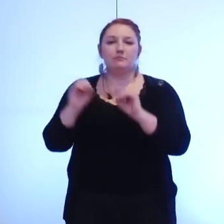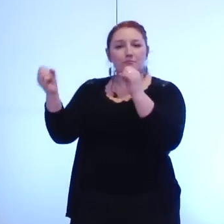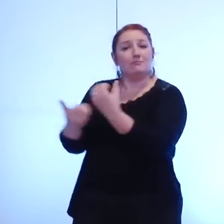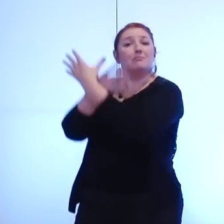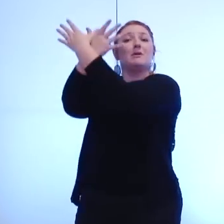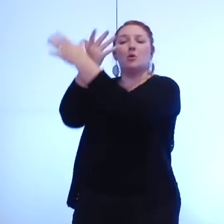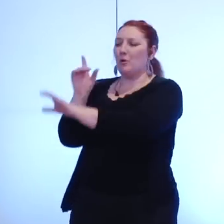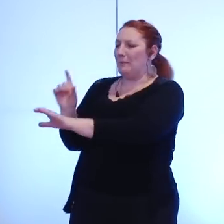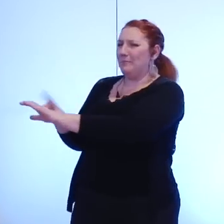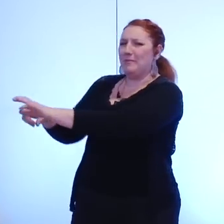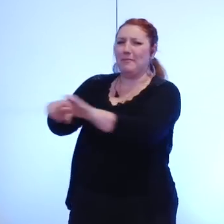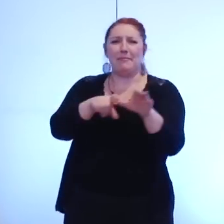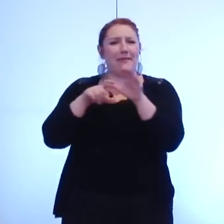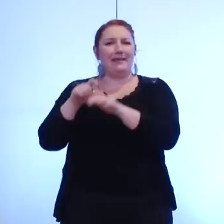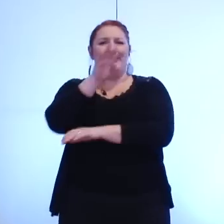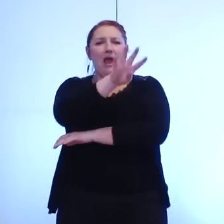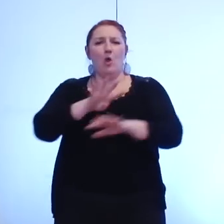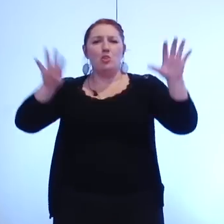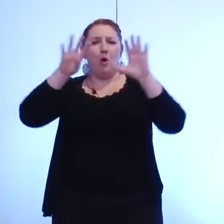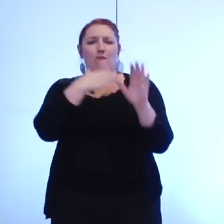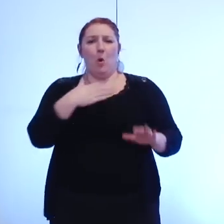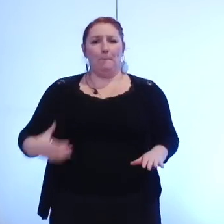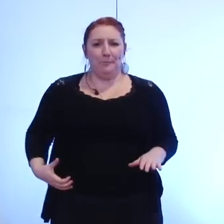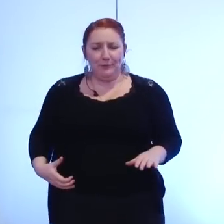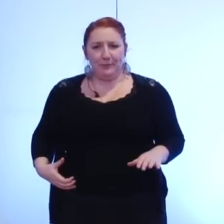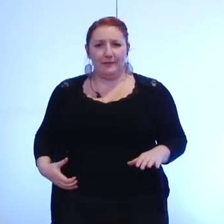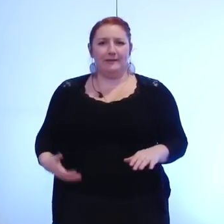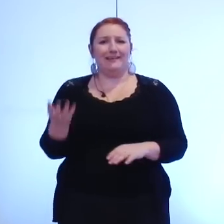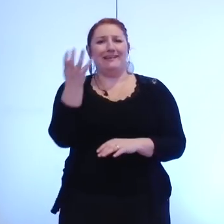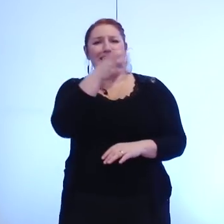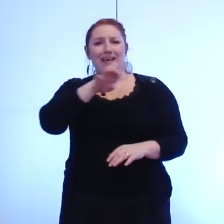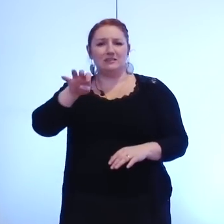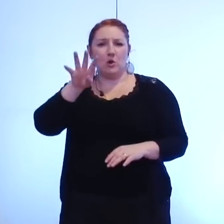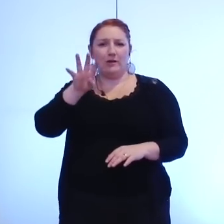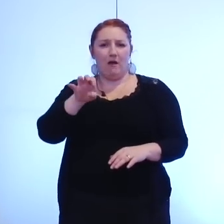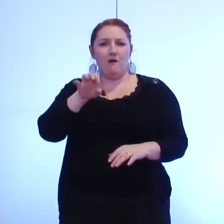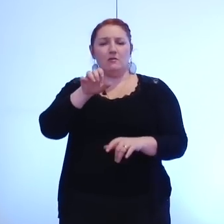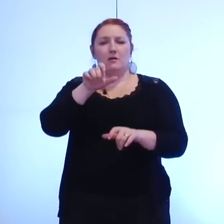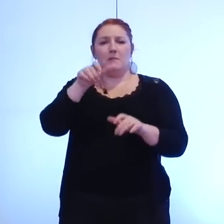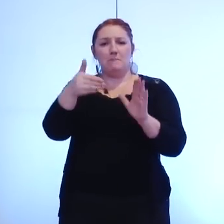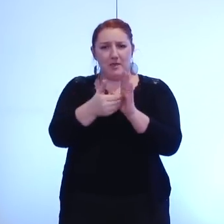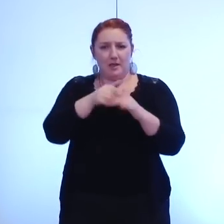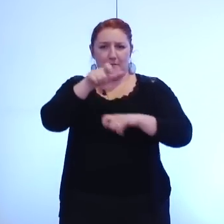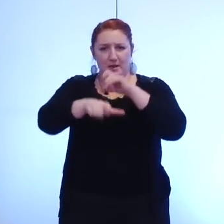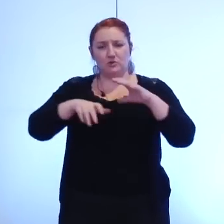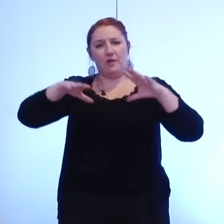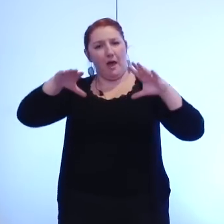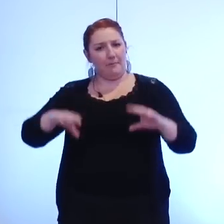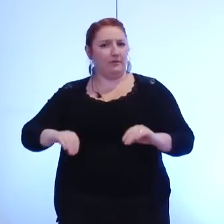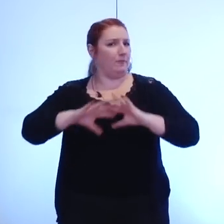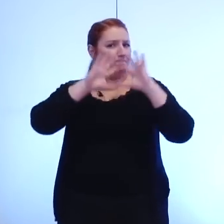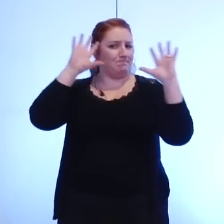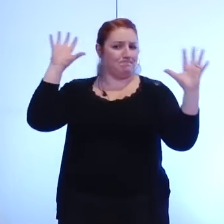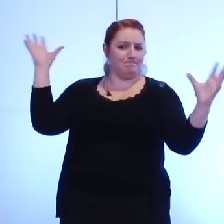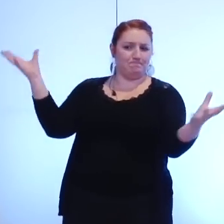communes 440 000 habitants la question que nous nous posons bien sûr